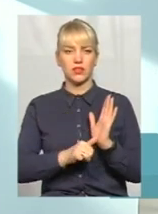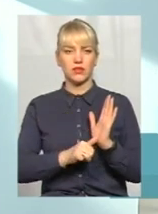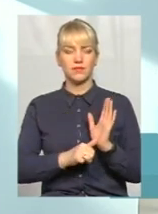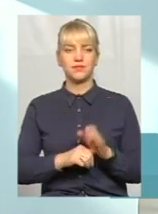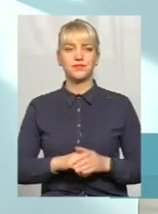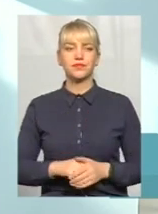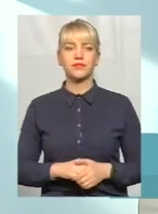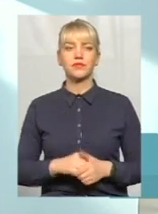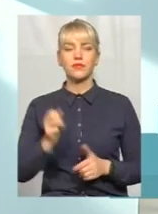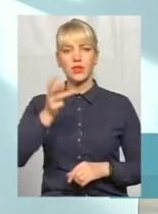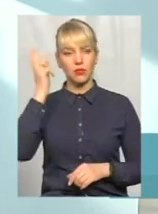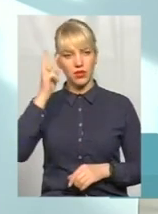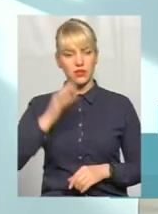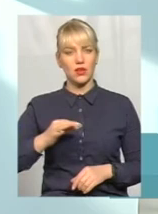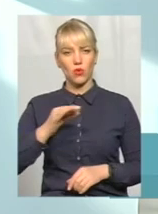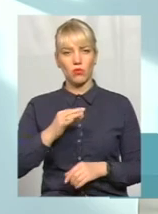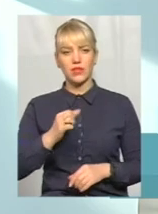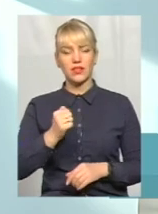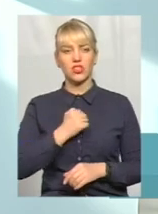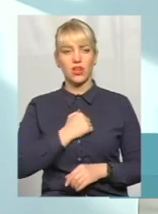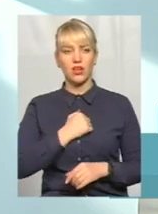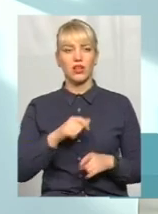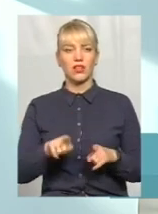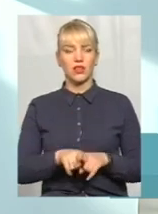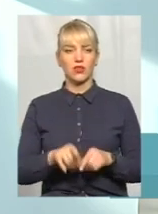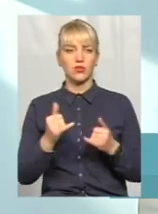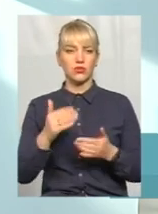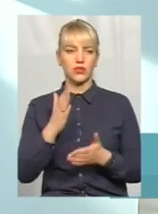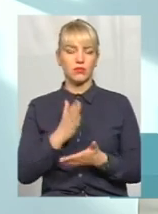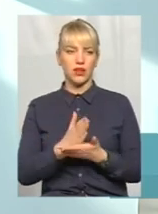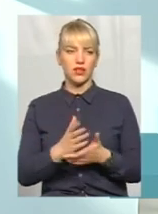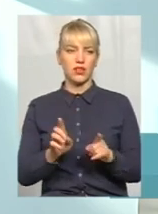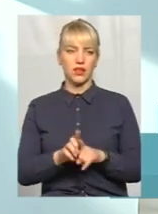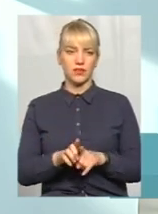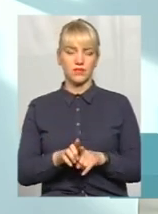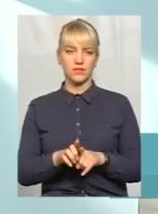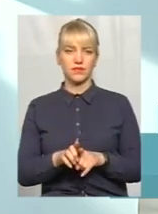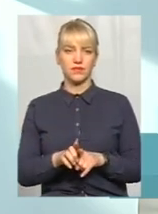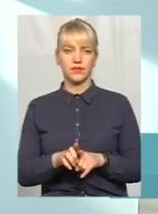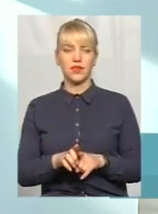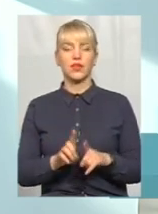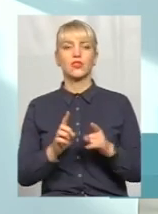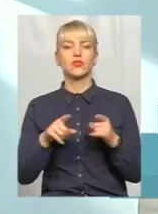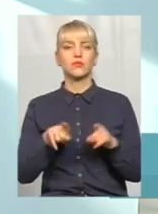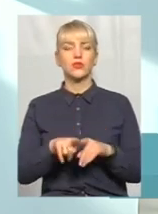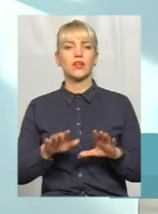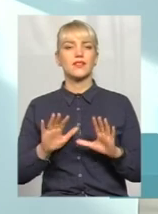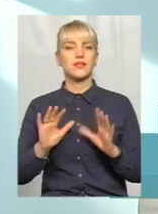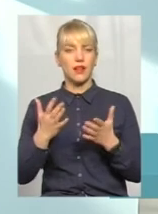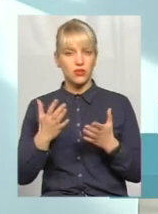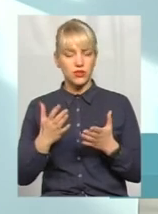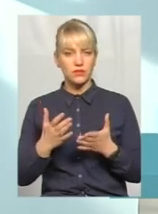І Хмельницька область, на жаль, також сьогодні має такий випадок. Чому так сталося?